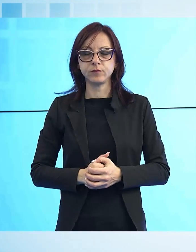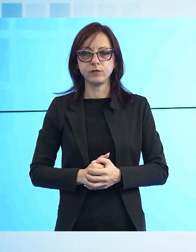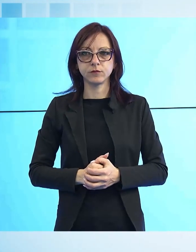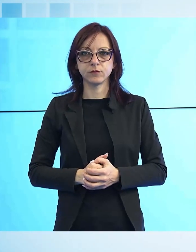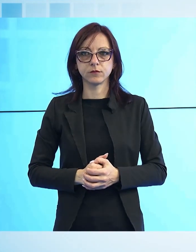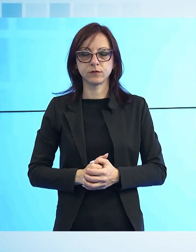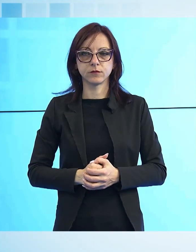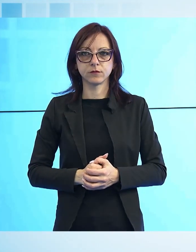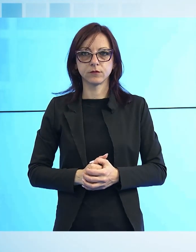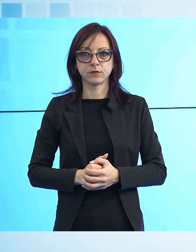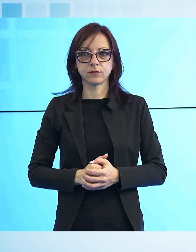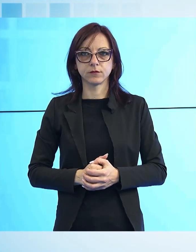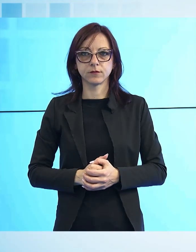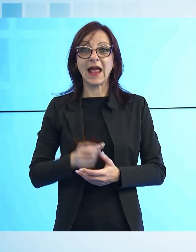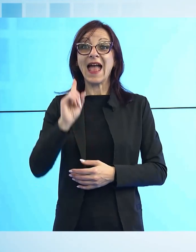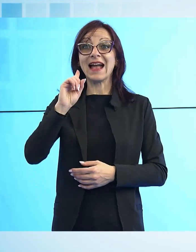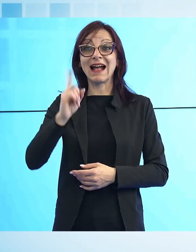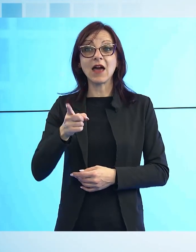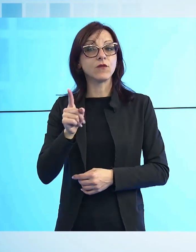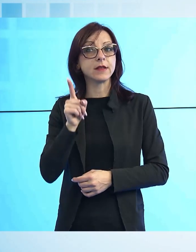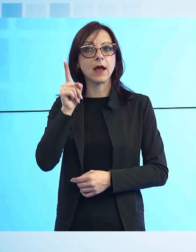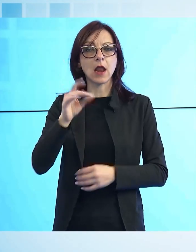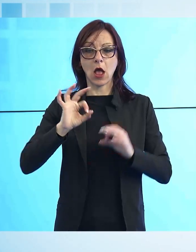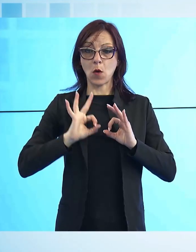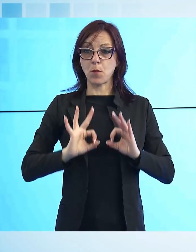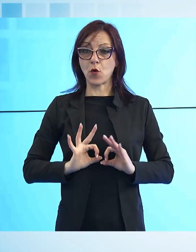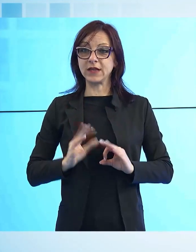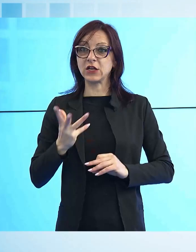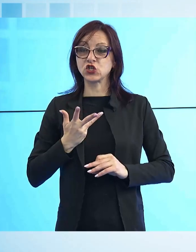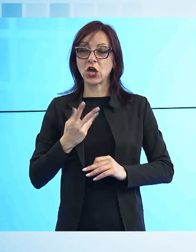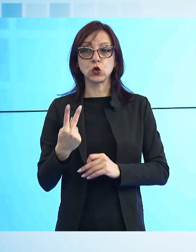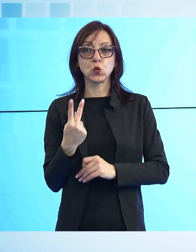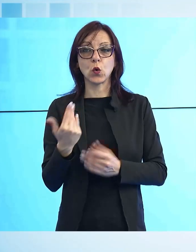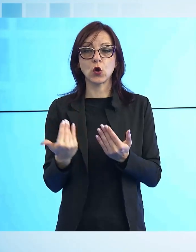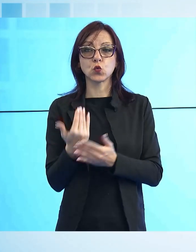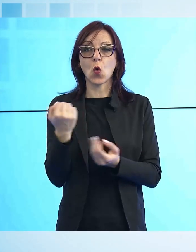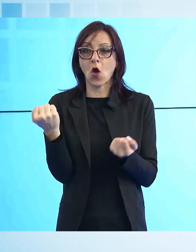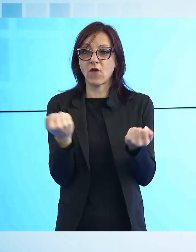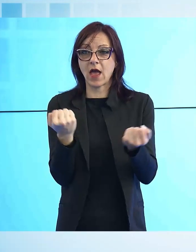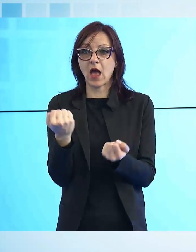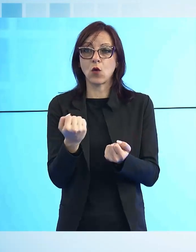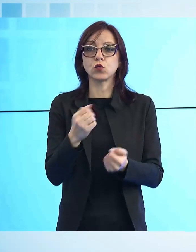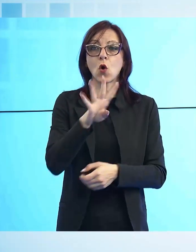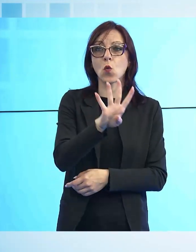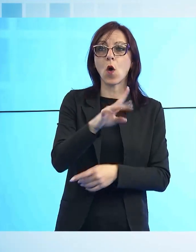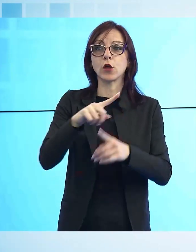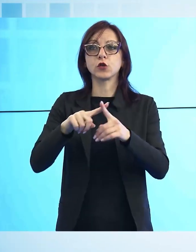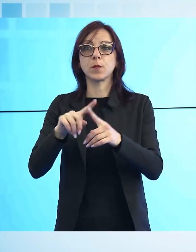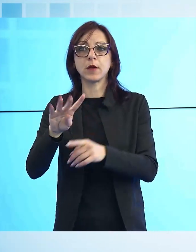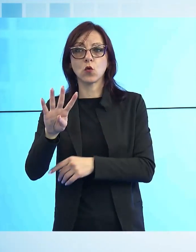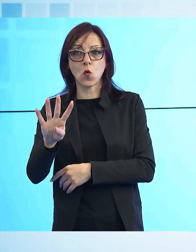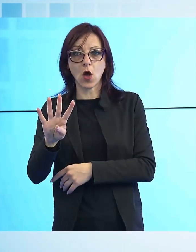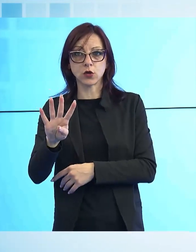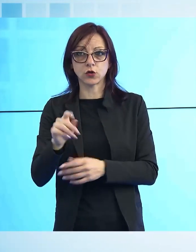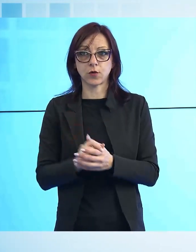E andiamo adesso in Garfagnana dove la Polizia Locale si è dotata di due nuovi mezzi 4x4. Due mezzi a basso